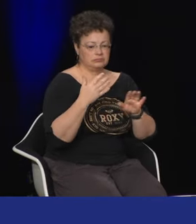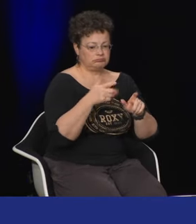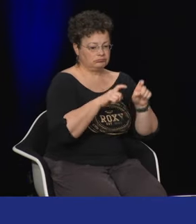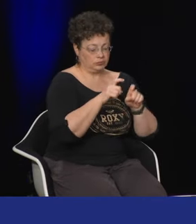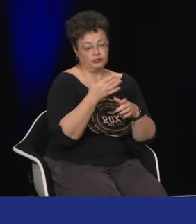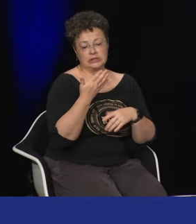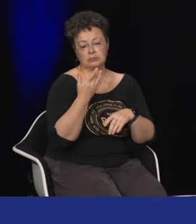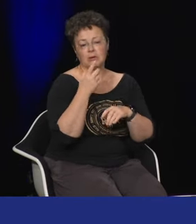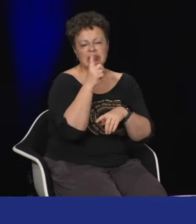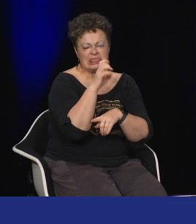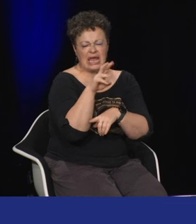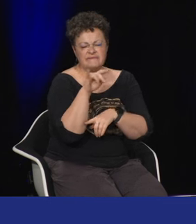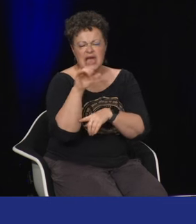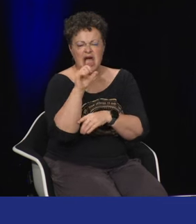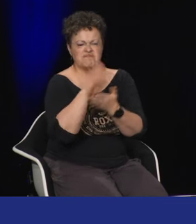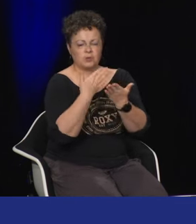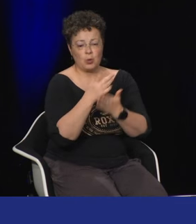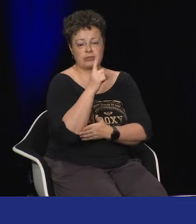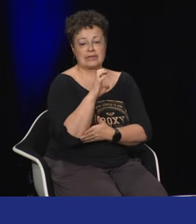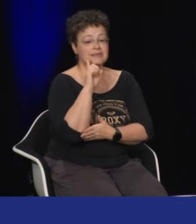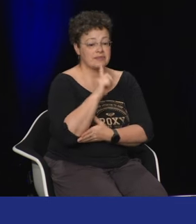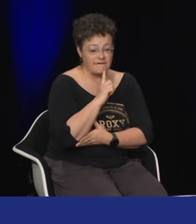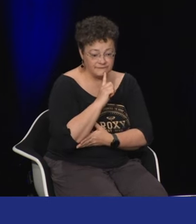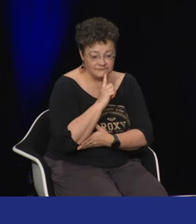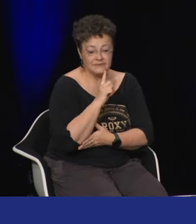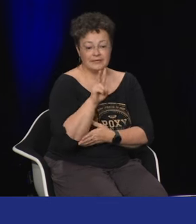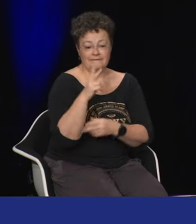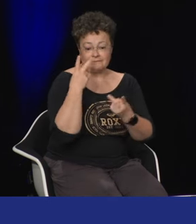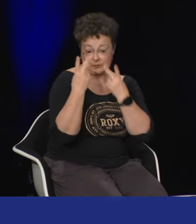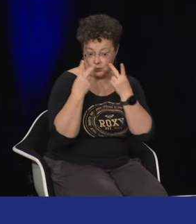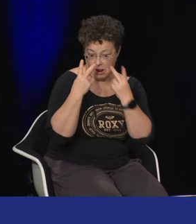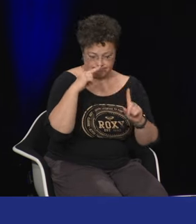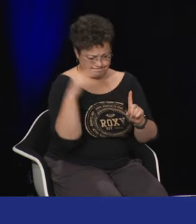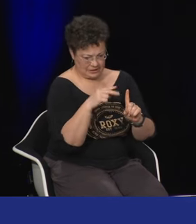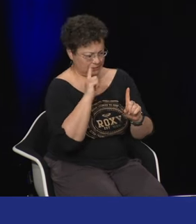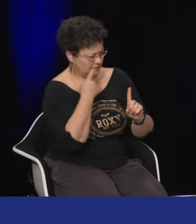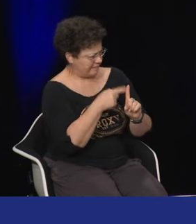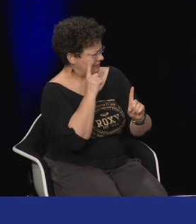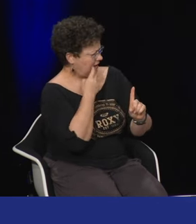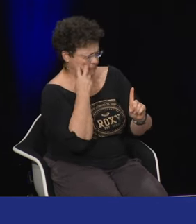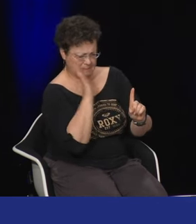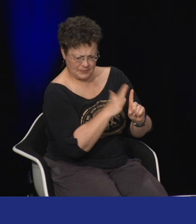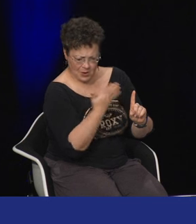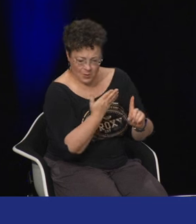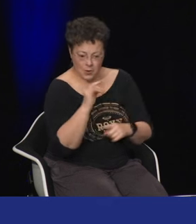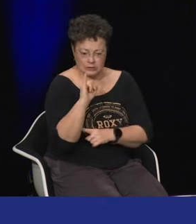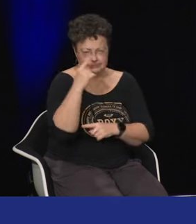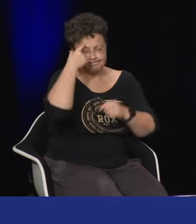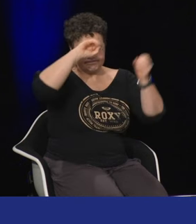oui pardon pour revenir le devia effectivement c'est def v visuel